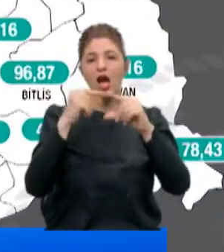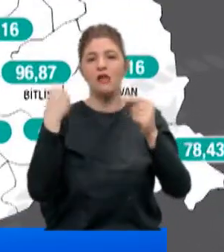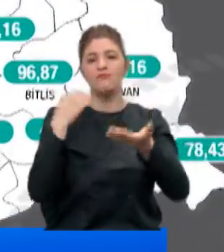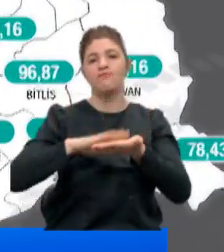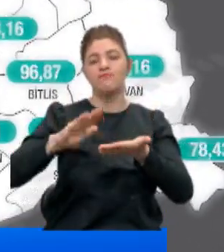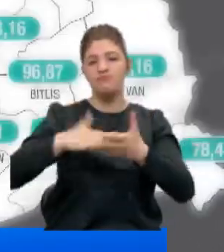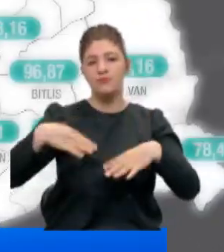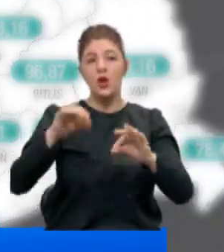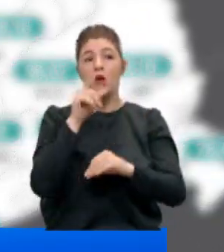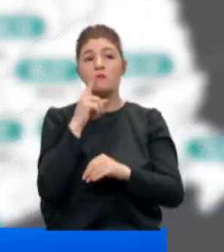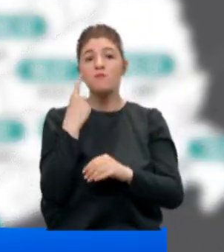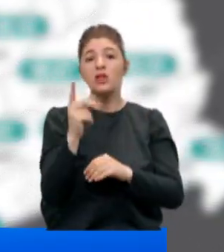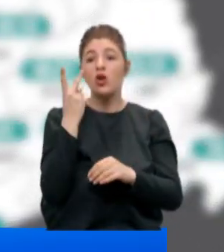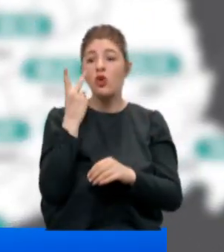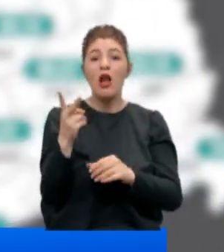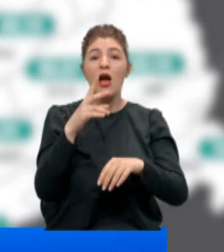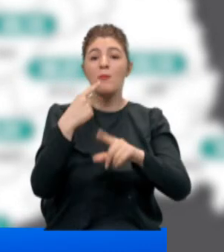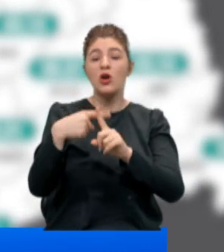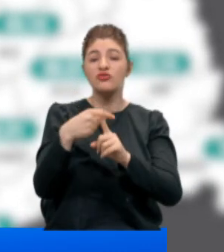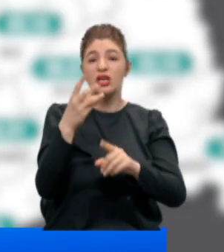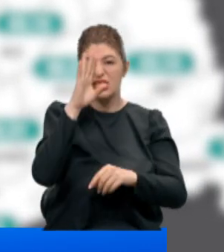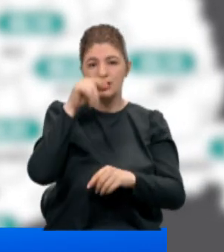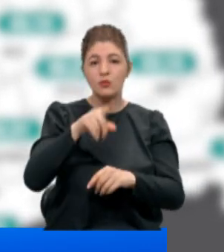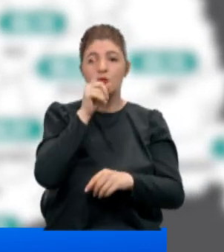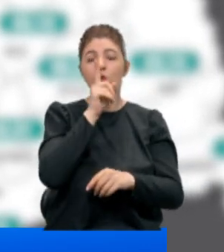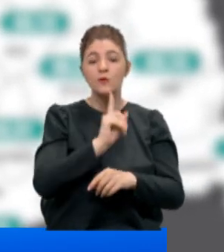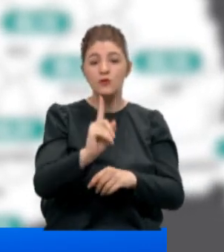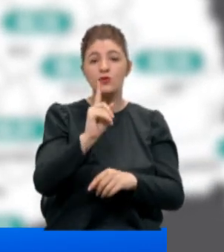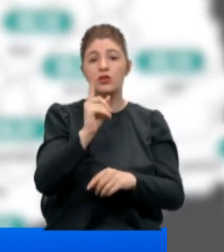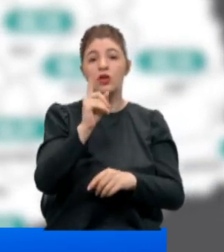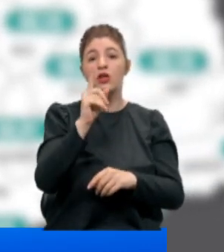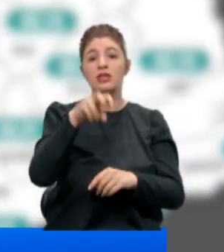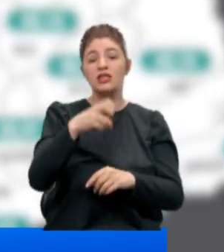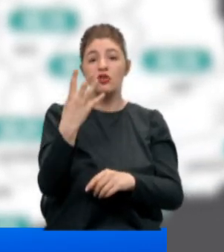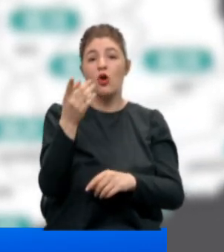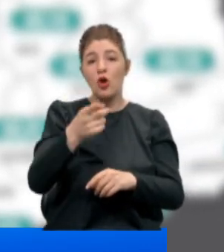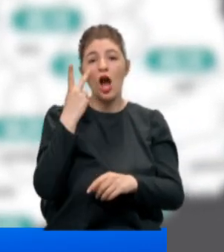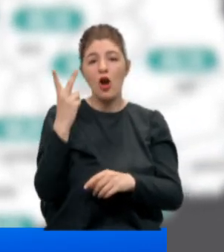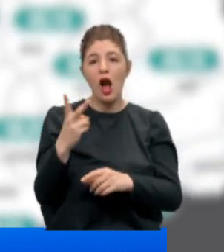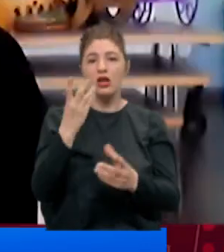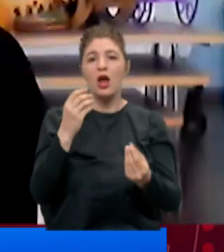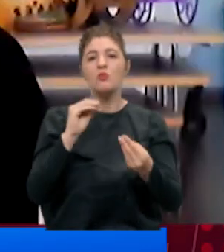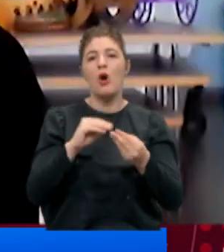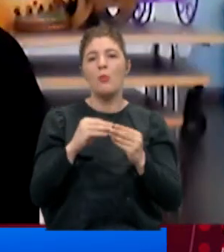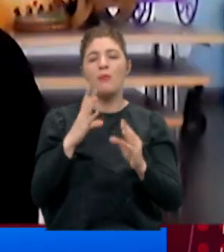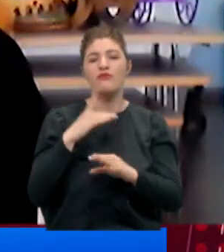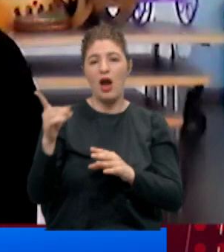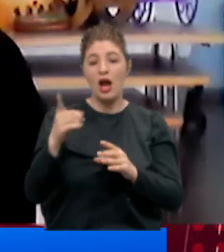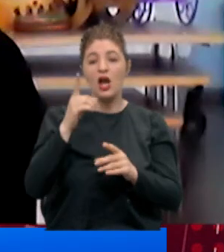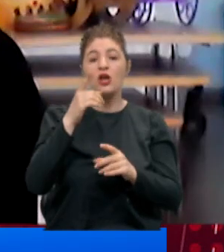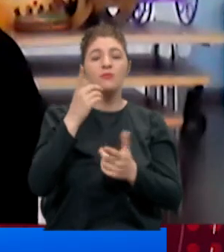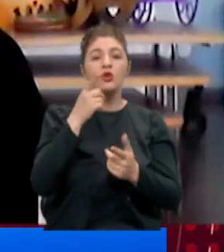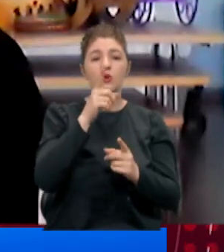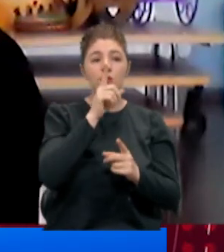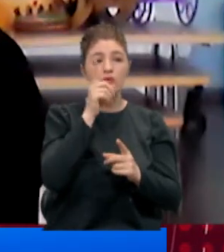güncellendi. 100 binde görülen vaka sayılarına göre İstanbul %184'lük oranla yine kritik seviyede. 100 binde 20